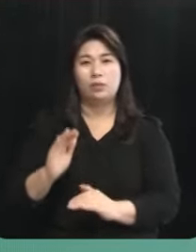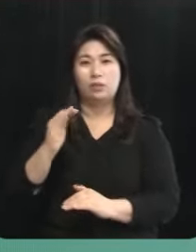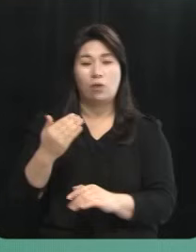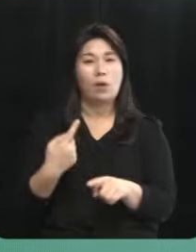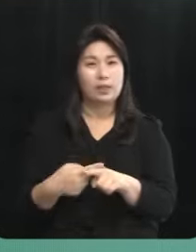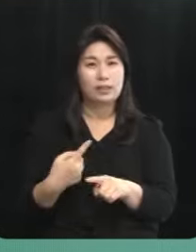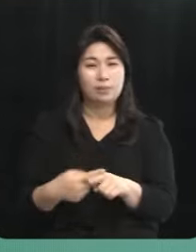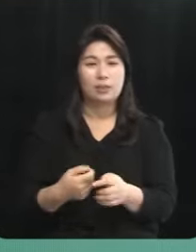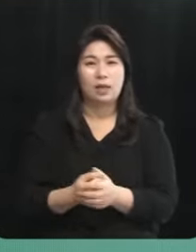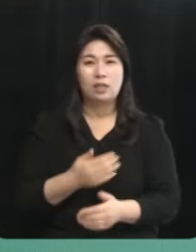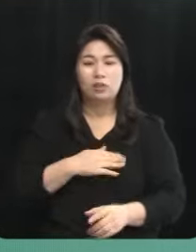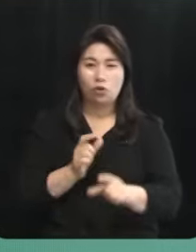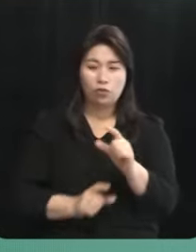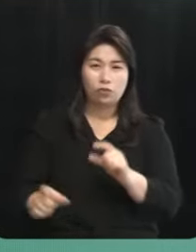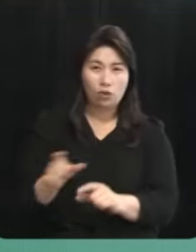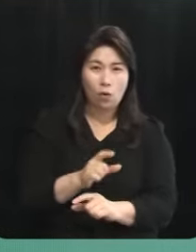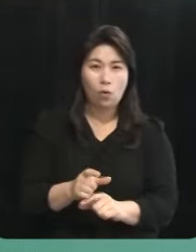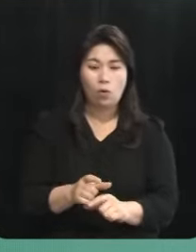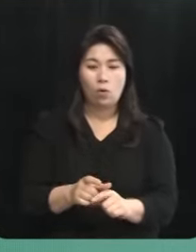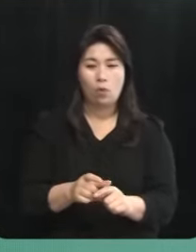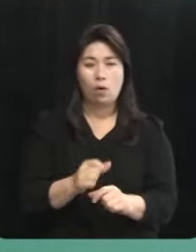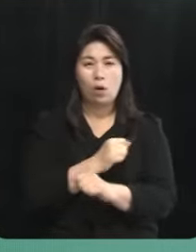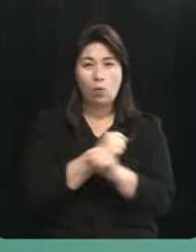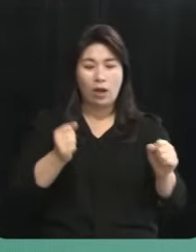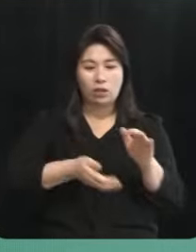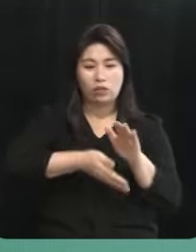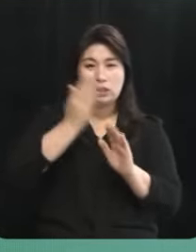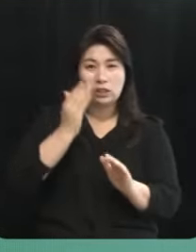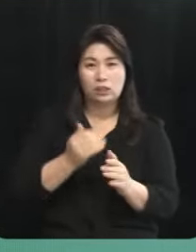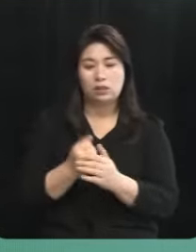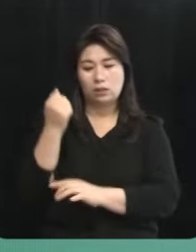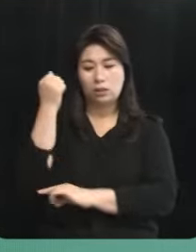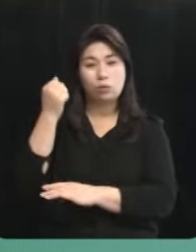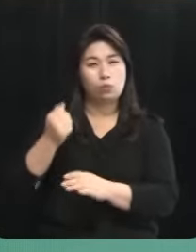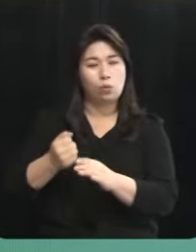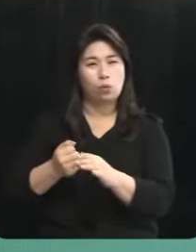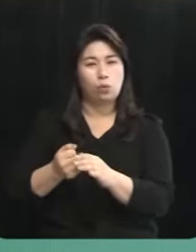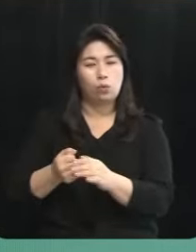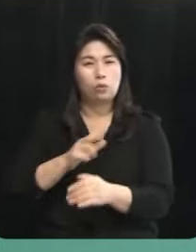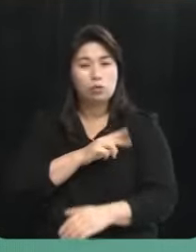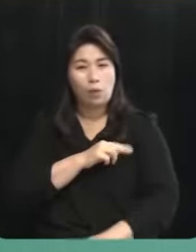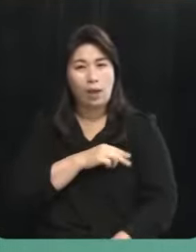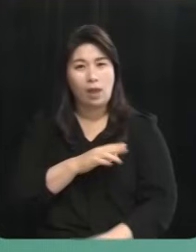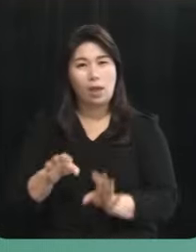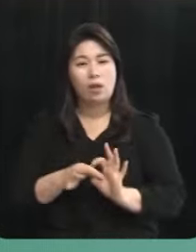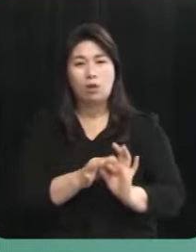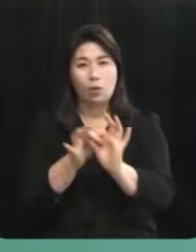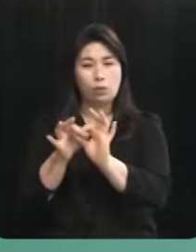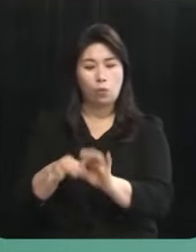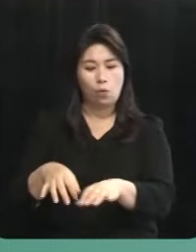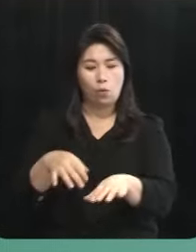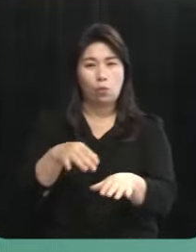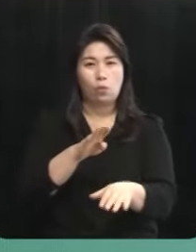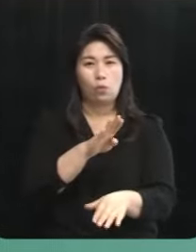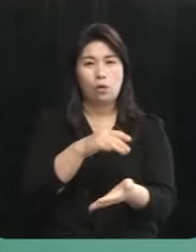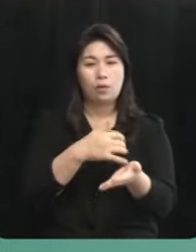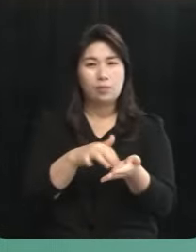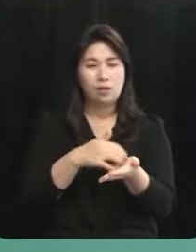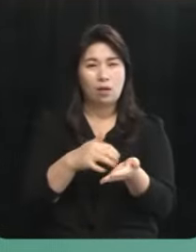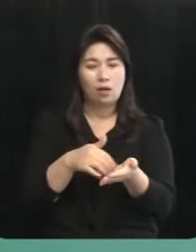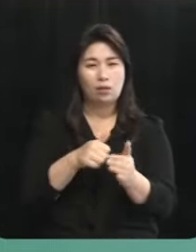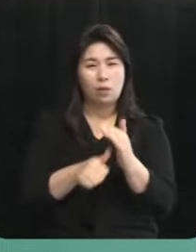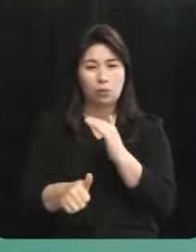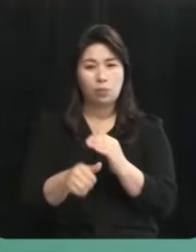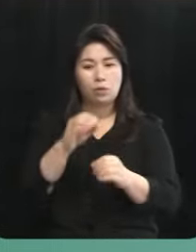그리고 저는 더 나아가서 광역의회와 그리고 기초의회에 연동형 비례대표제를 도입해야